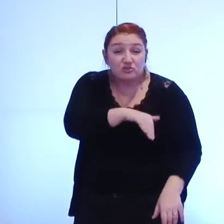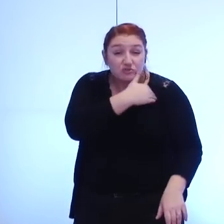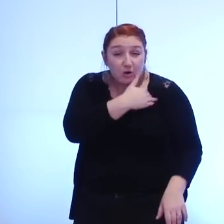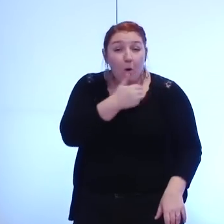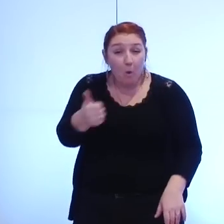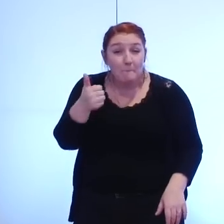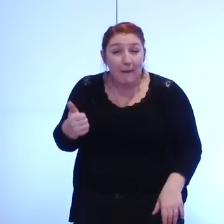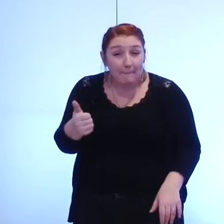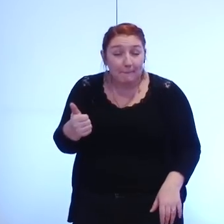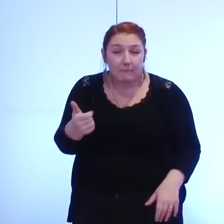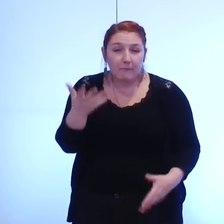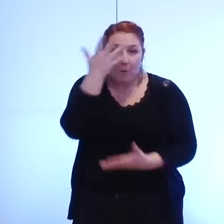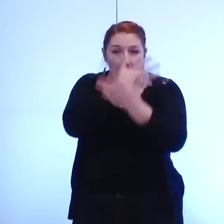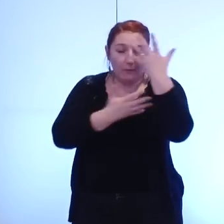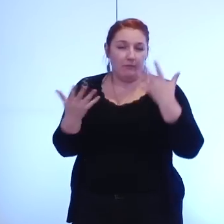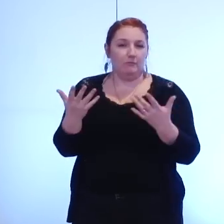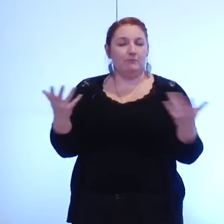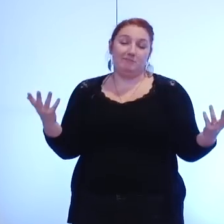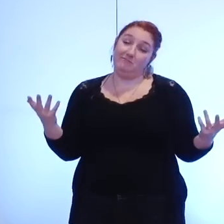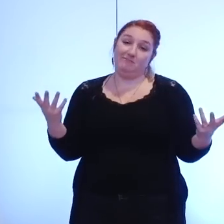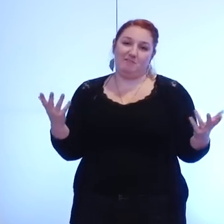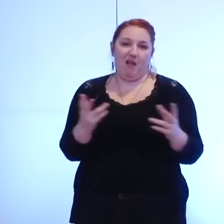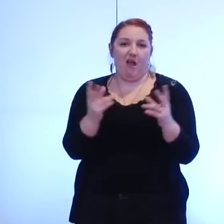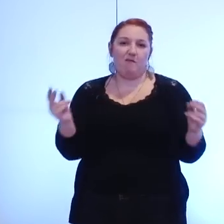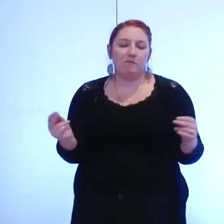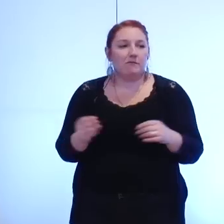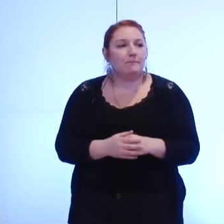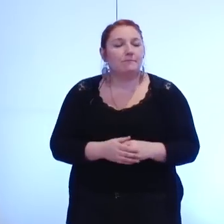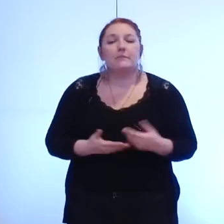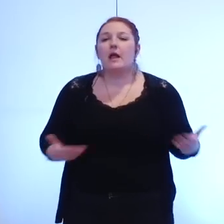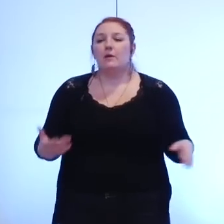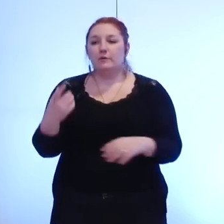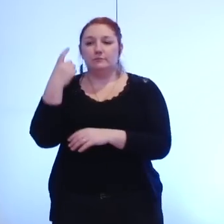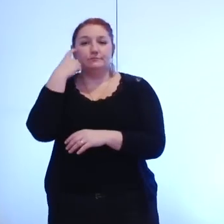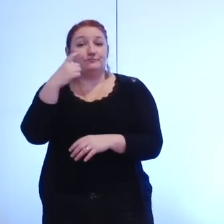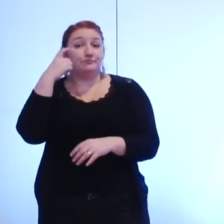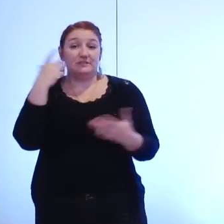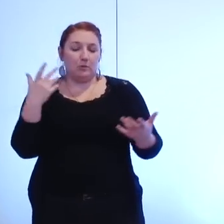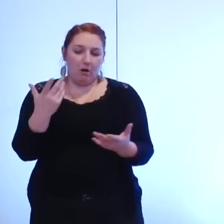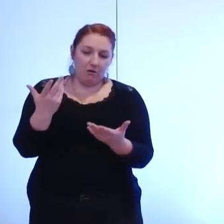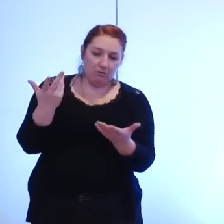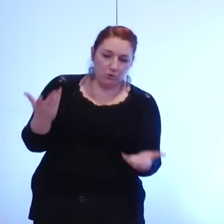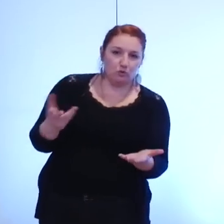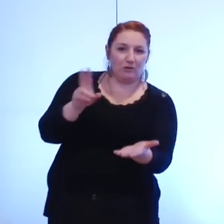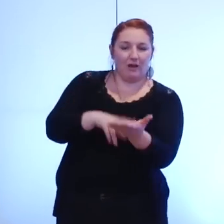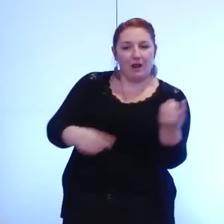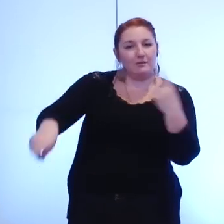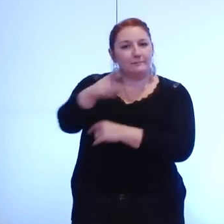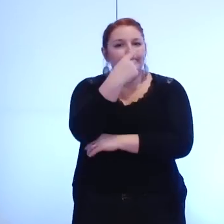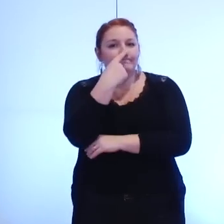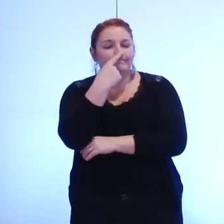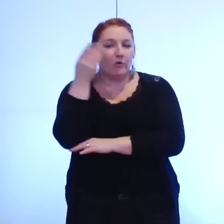alors ce constat est la réalité ressentie aujourd'hui souhaitons que demain soit plus participatif